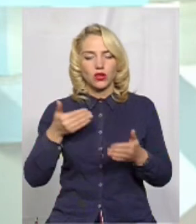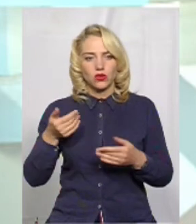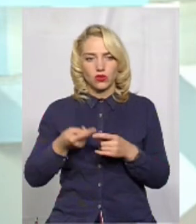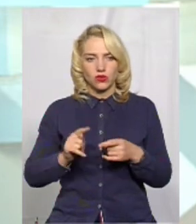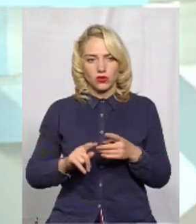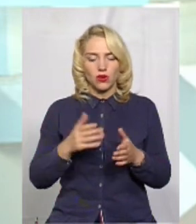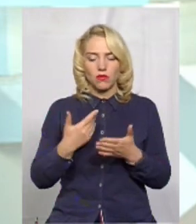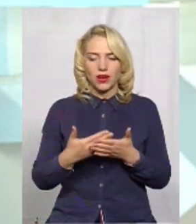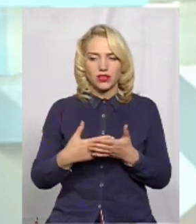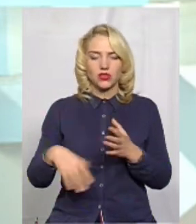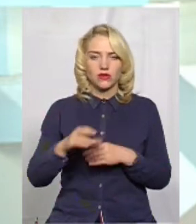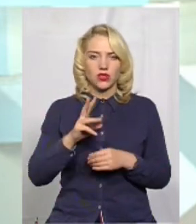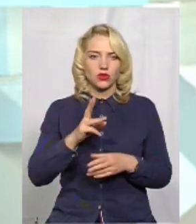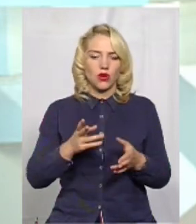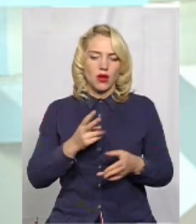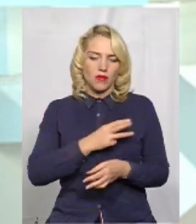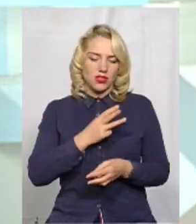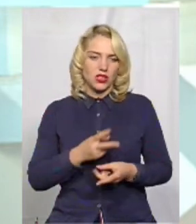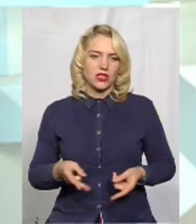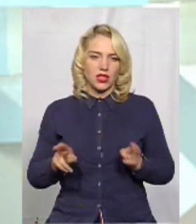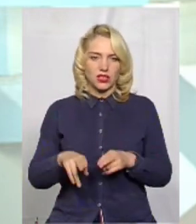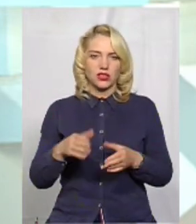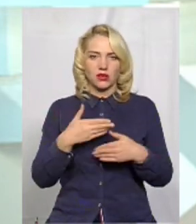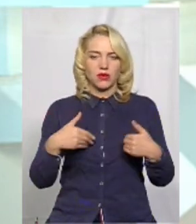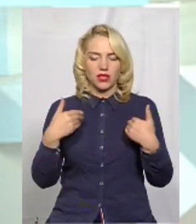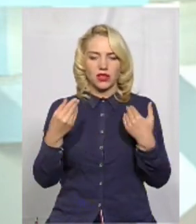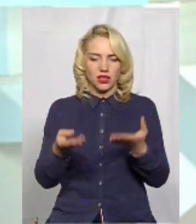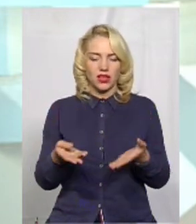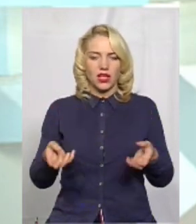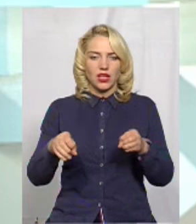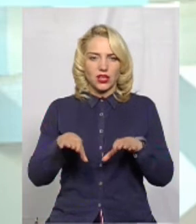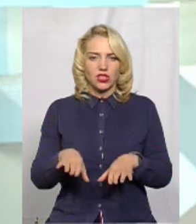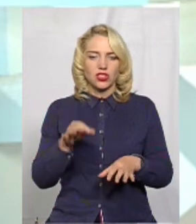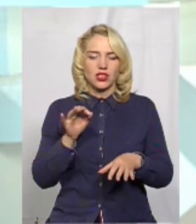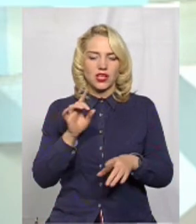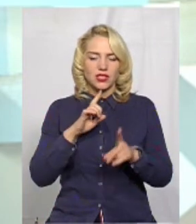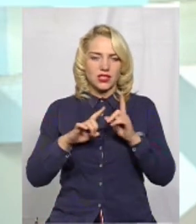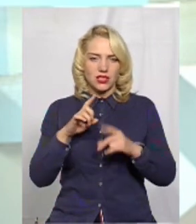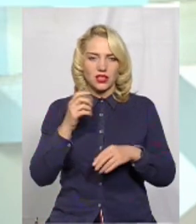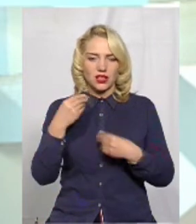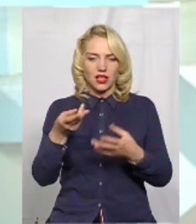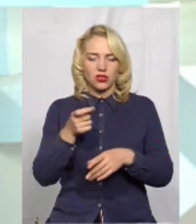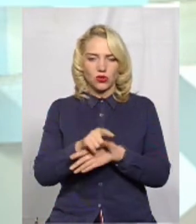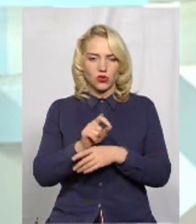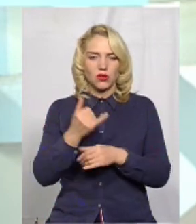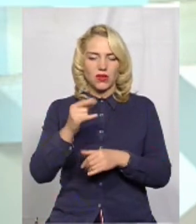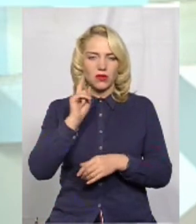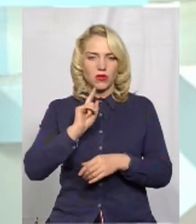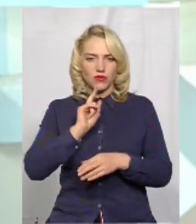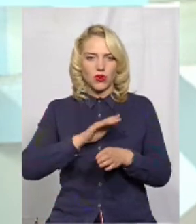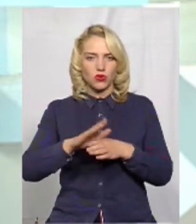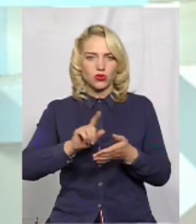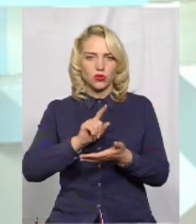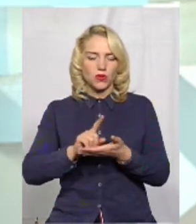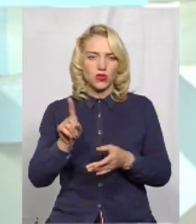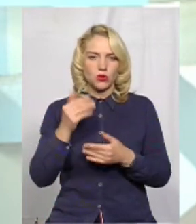Практично всі, хто бажає залишитися, ми навіть дали рішенням сесії доручення теперішньому тимчасово виконуючому обов'язку, щоб